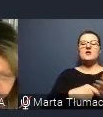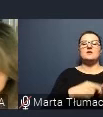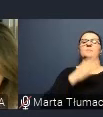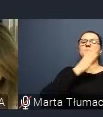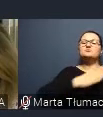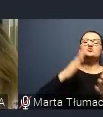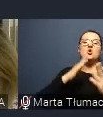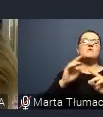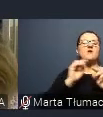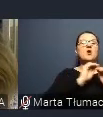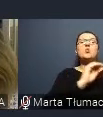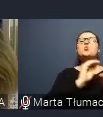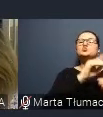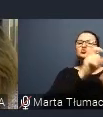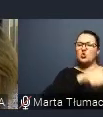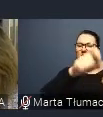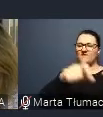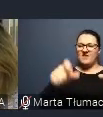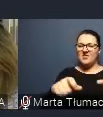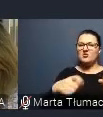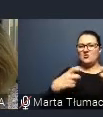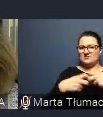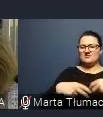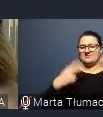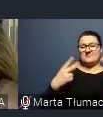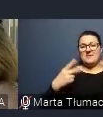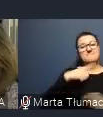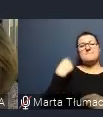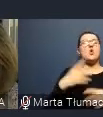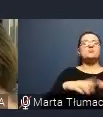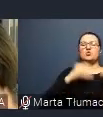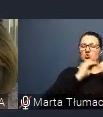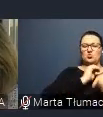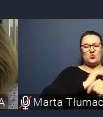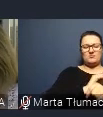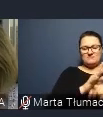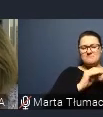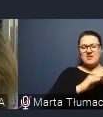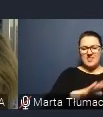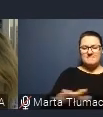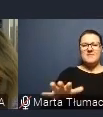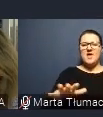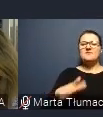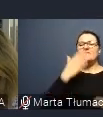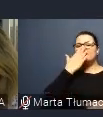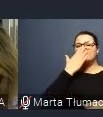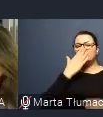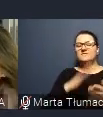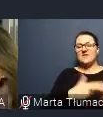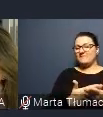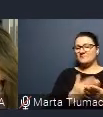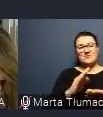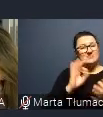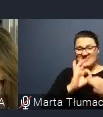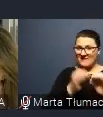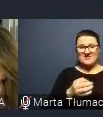uczenia zdalnego. My to już robimy od początku pandemii. To wygląda w ten sposób, że nawet jeżeli dzieci znajdują się u nas w placówce